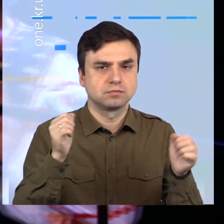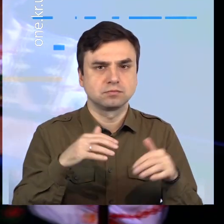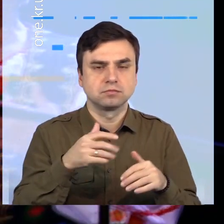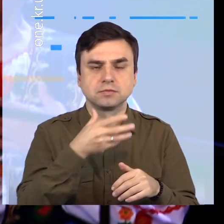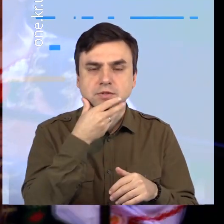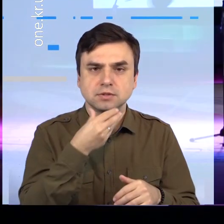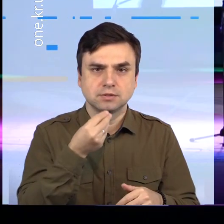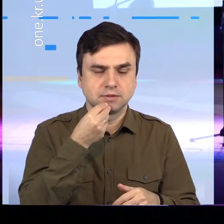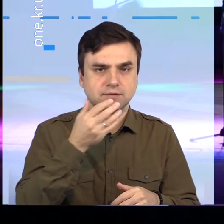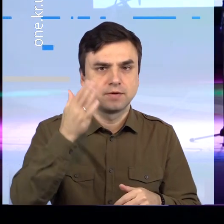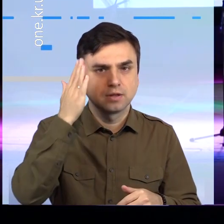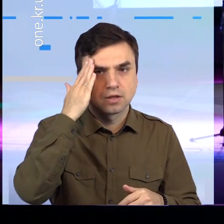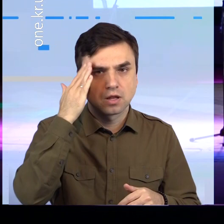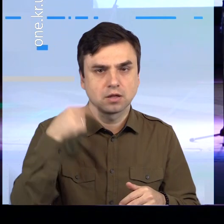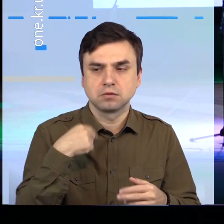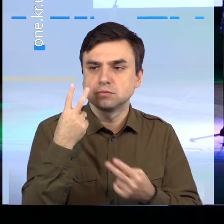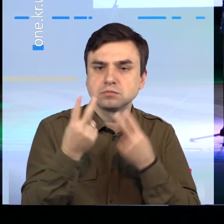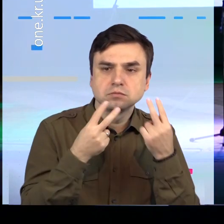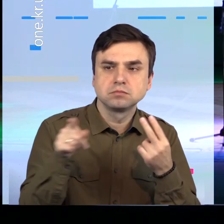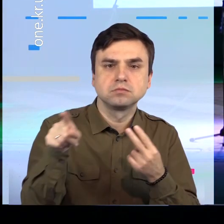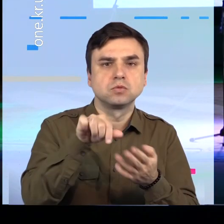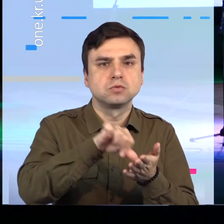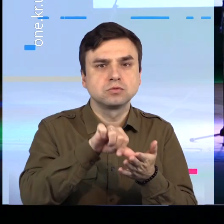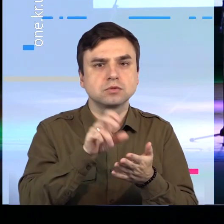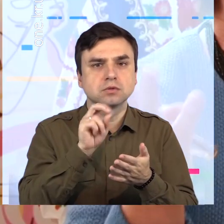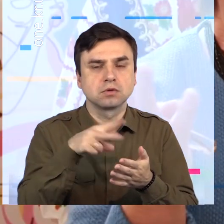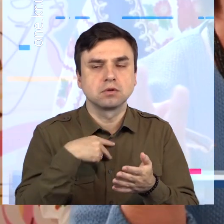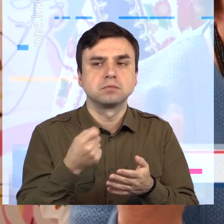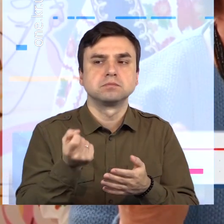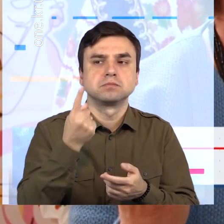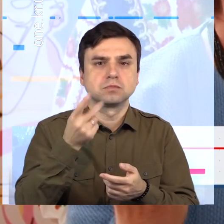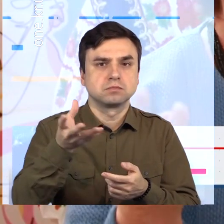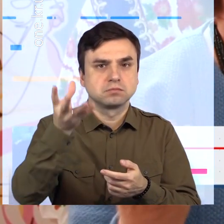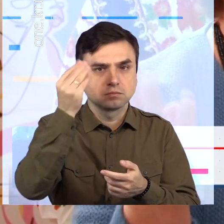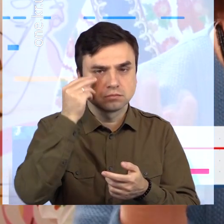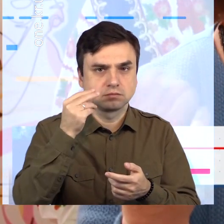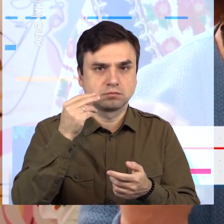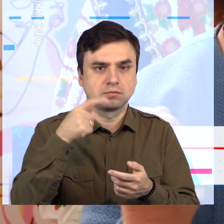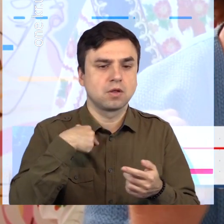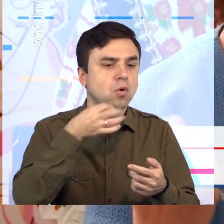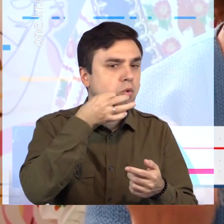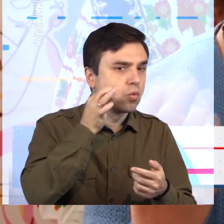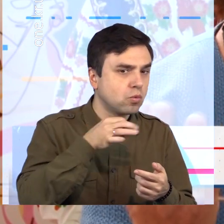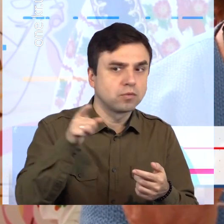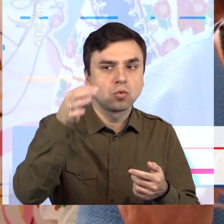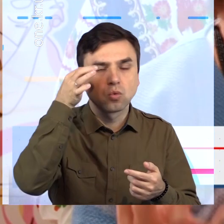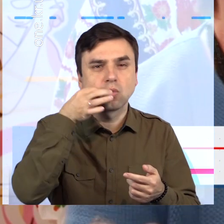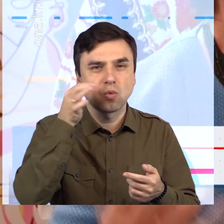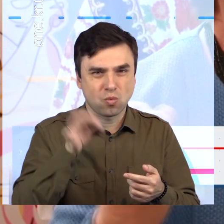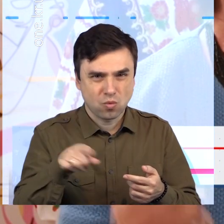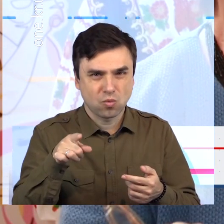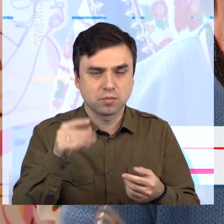ветеранів міста Маріуполь, які представили свій номер-баяніст. Невозможливо навіть оцінити і розповідати, наскільки красиві тут